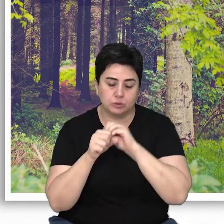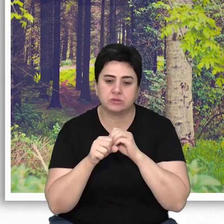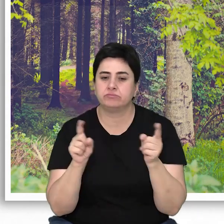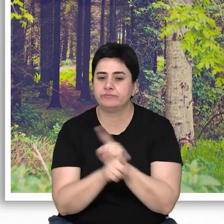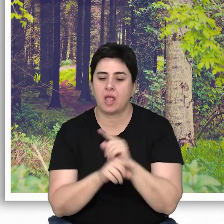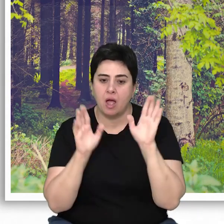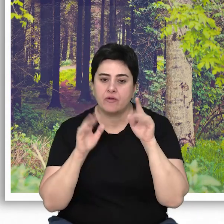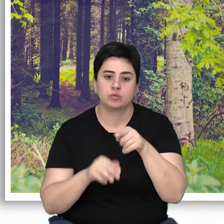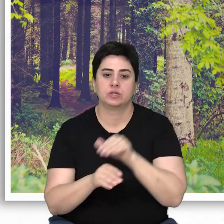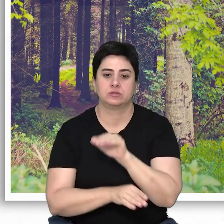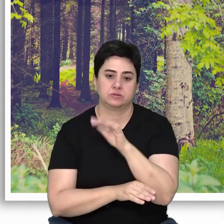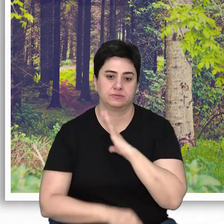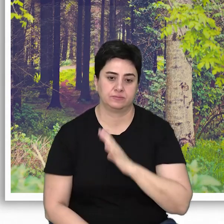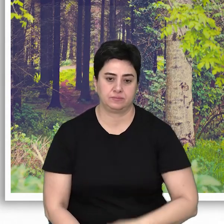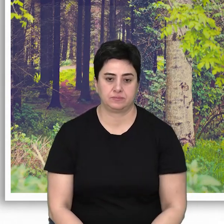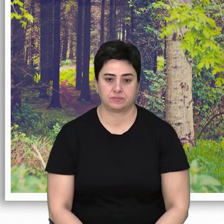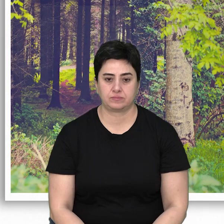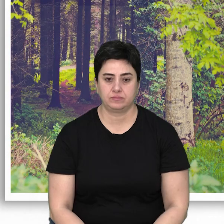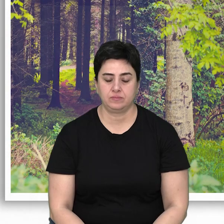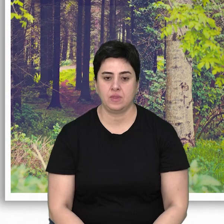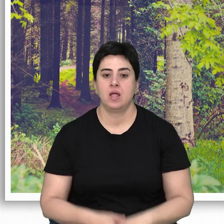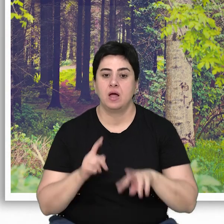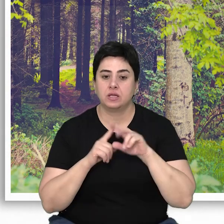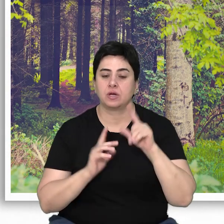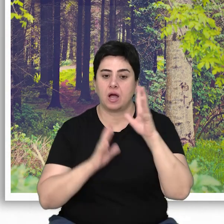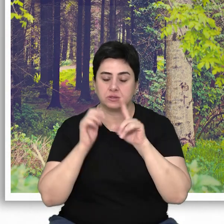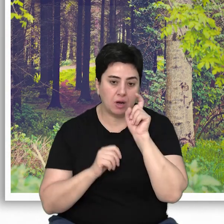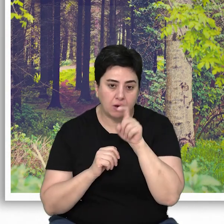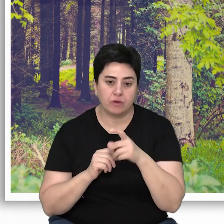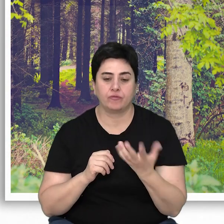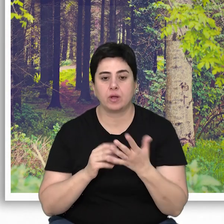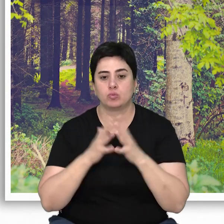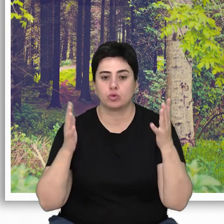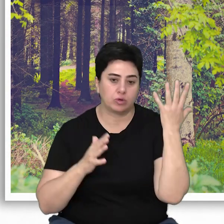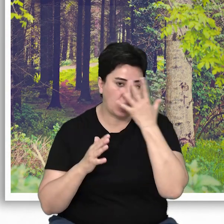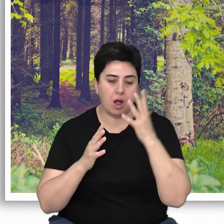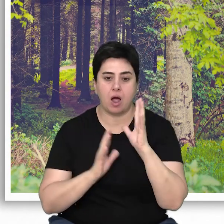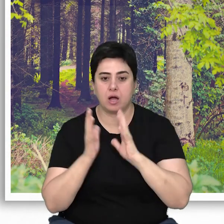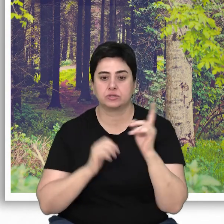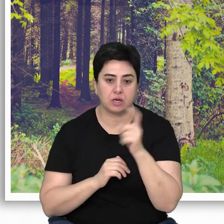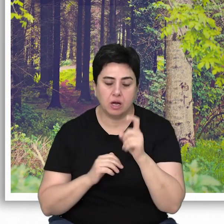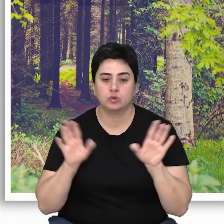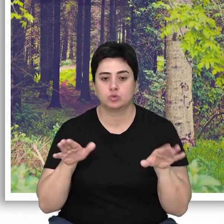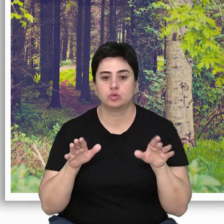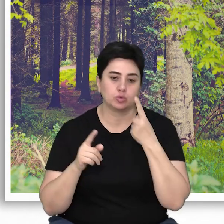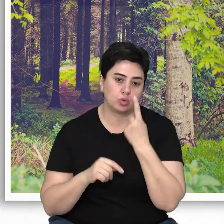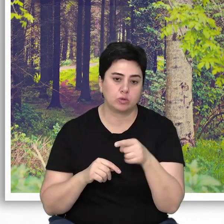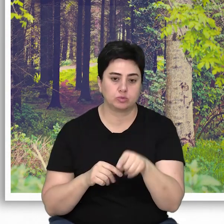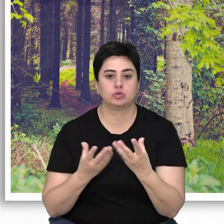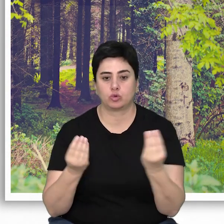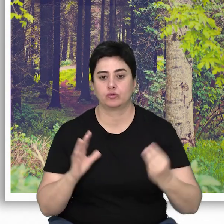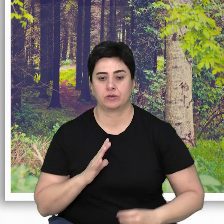alanı olarak burayı tercih ettiği görülmektedir. Ayrıca Alaca Ağaç Kakan ve Büyük Kara Ağaç Kakan gibi kuş türlerini